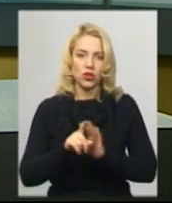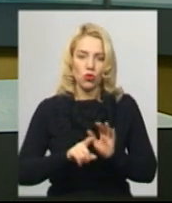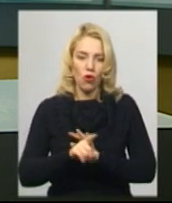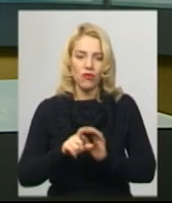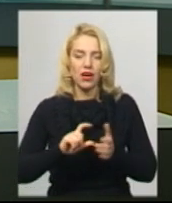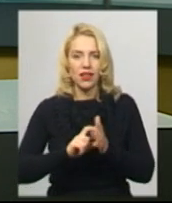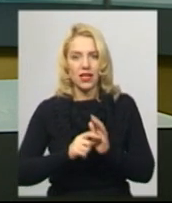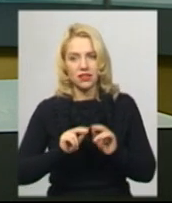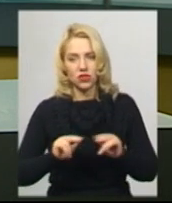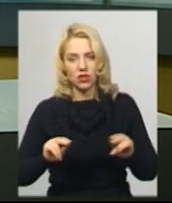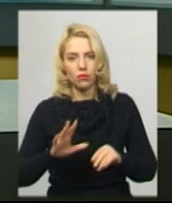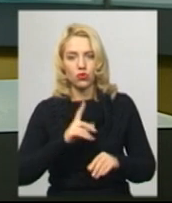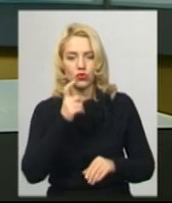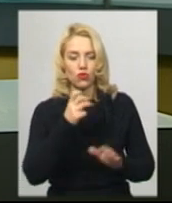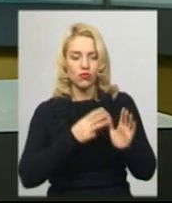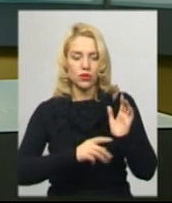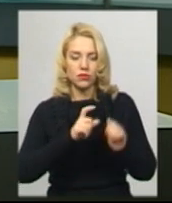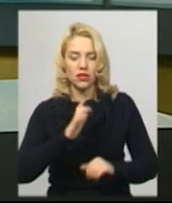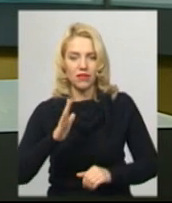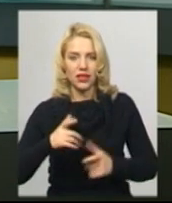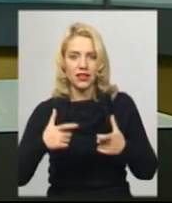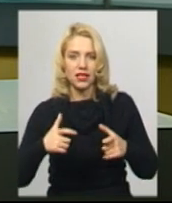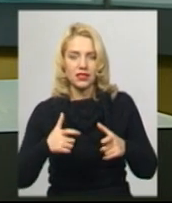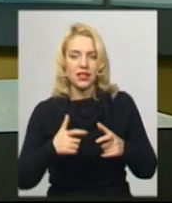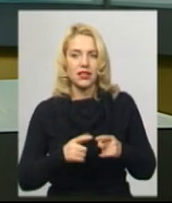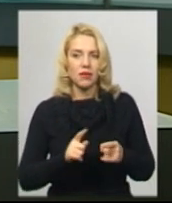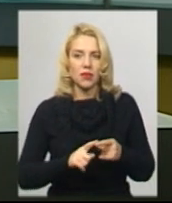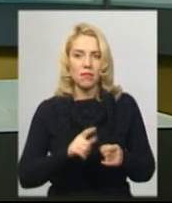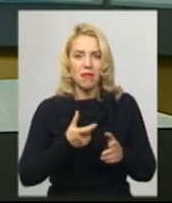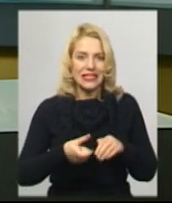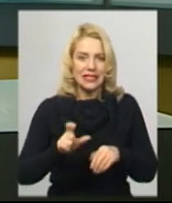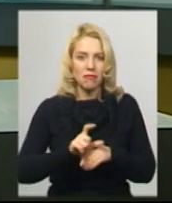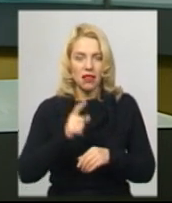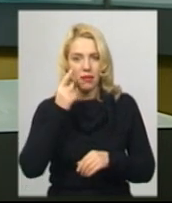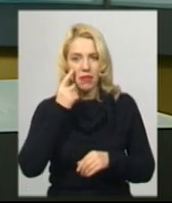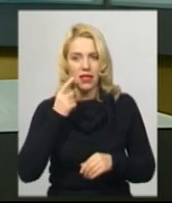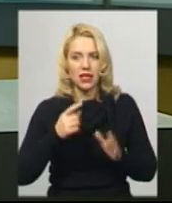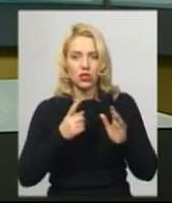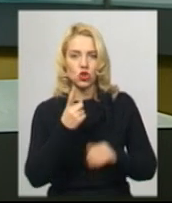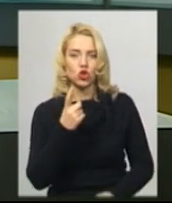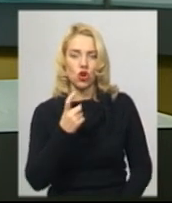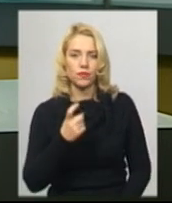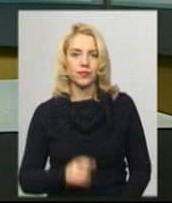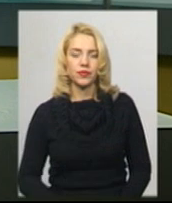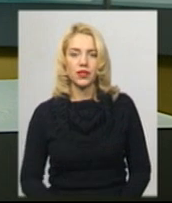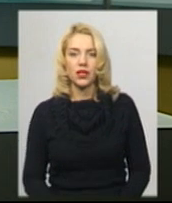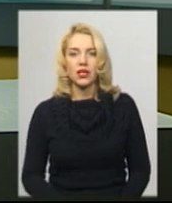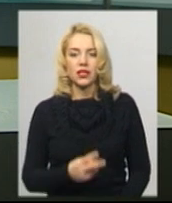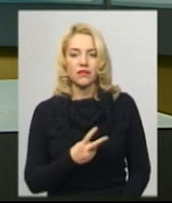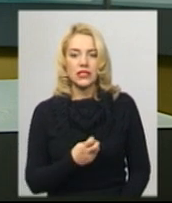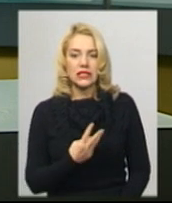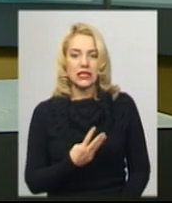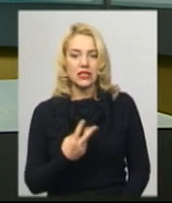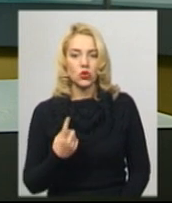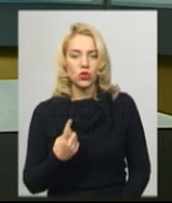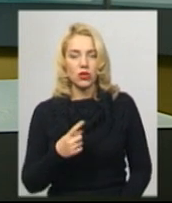180 хвилин. Тест складається зі 100 завдань. Максимальна кількість балів, яку можна набрати – 100. 231